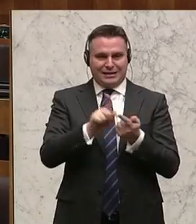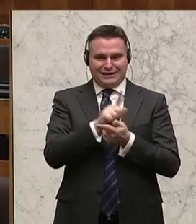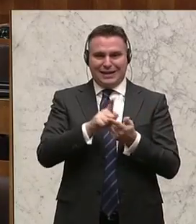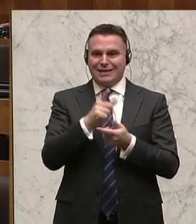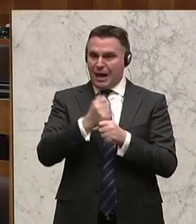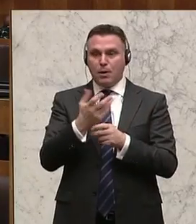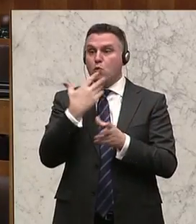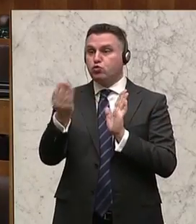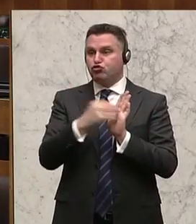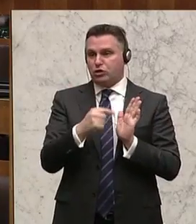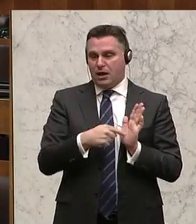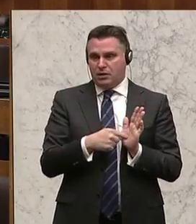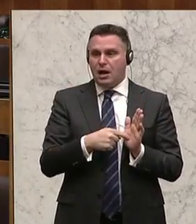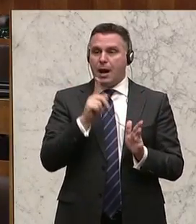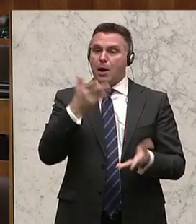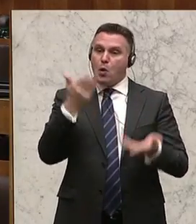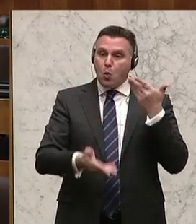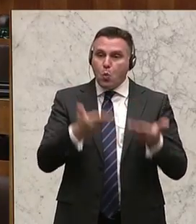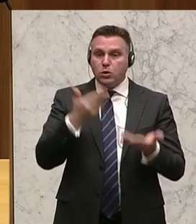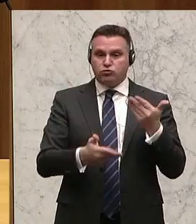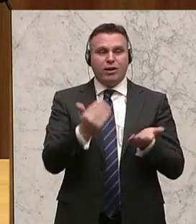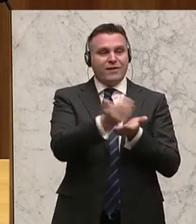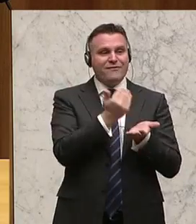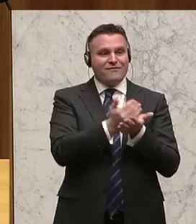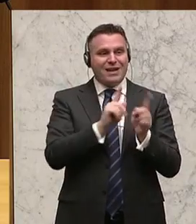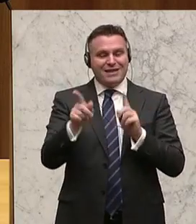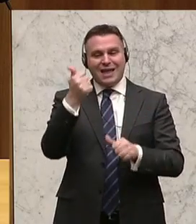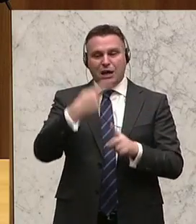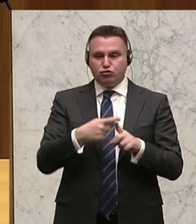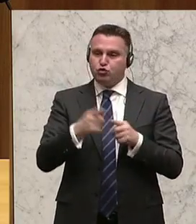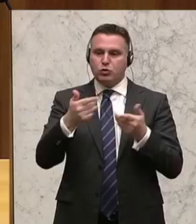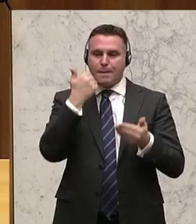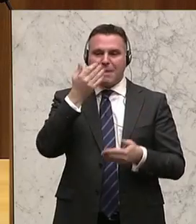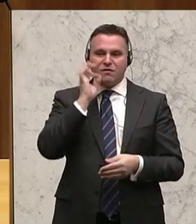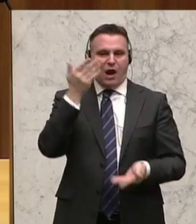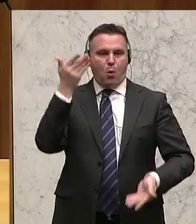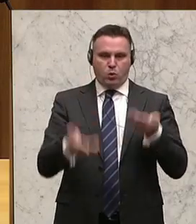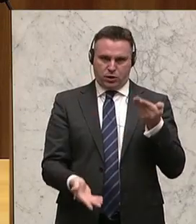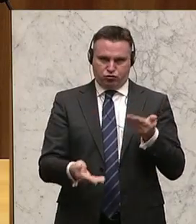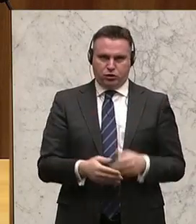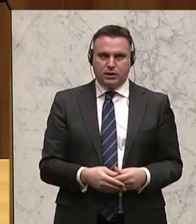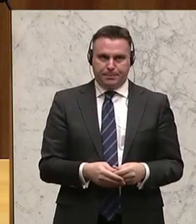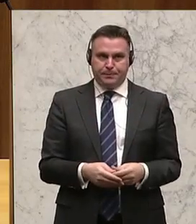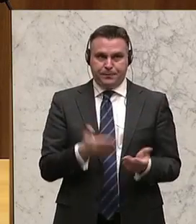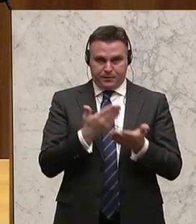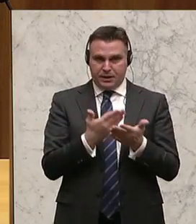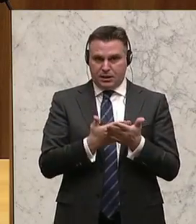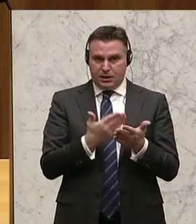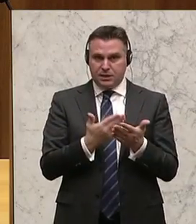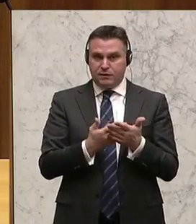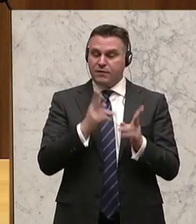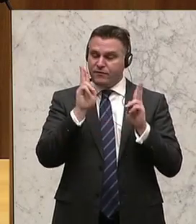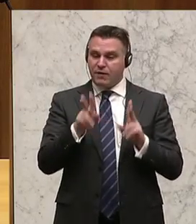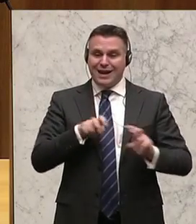gar nicht einberechnet. Es geht um den Unterschied in der bloßen Einkommensstunde. Und dass diese Erkenntnisse keinen